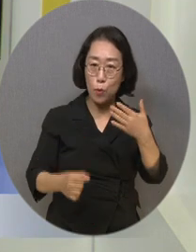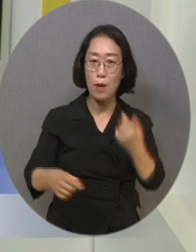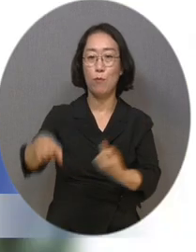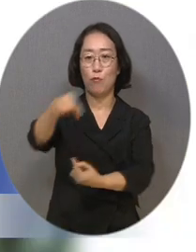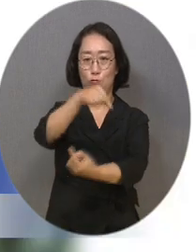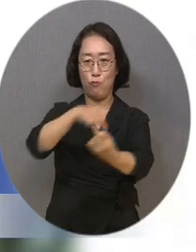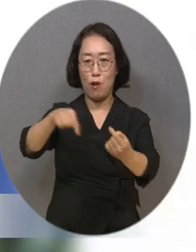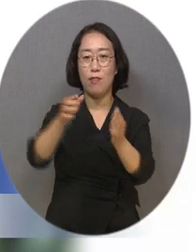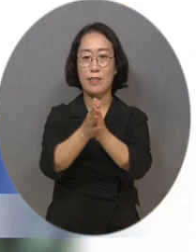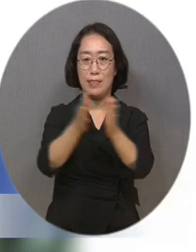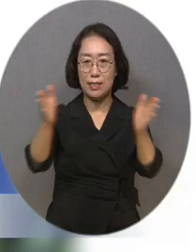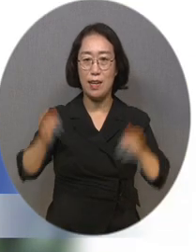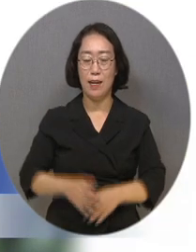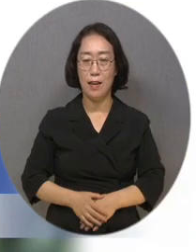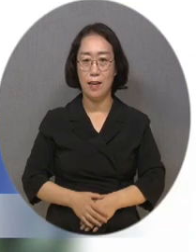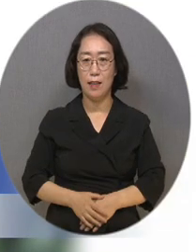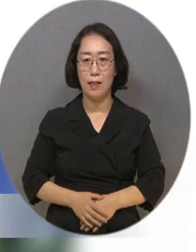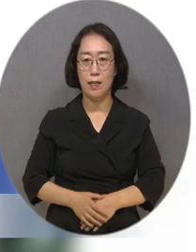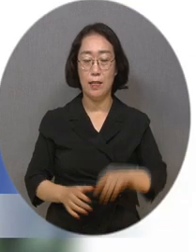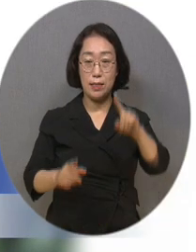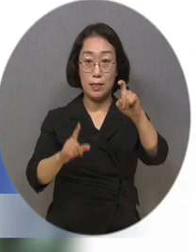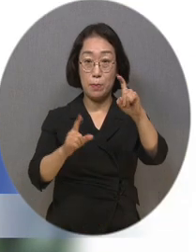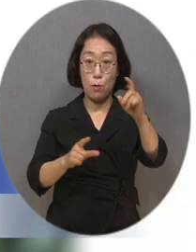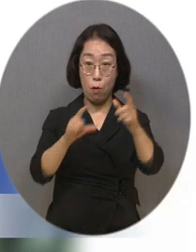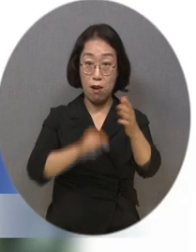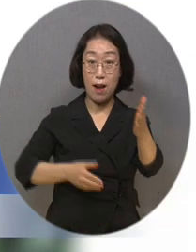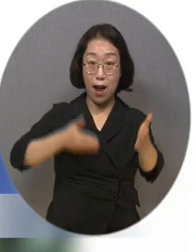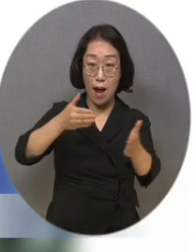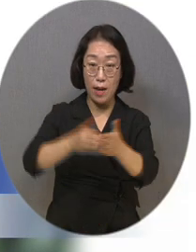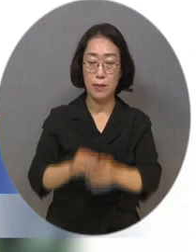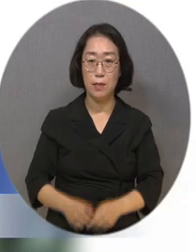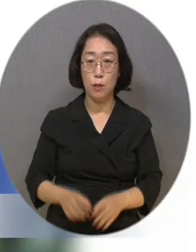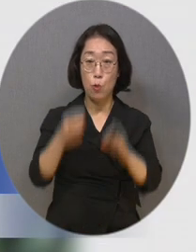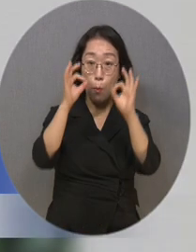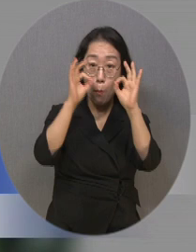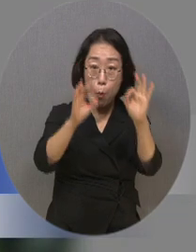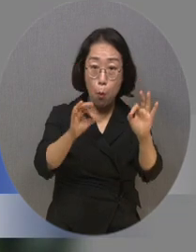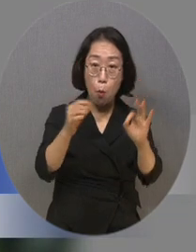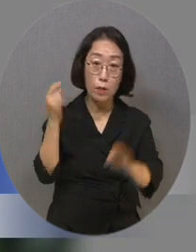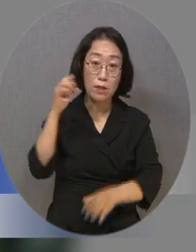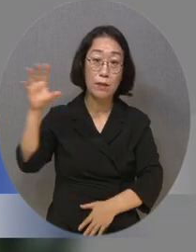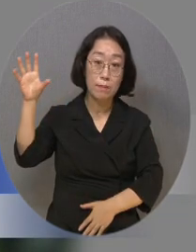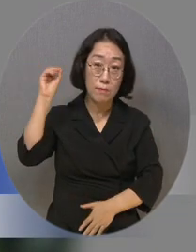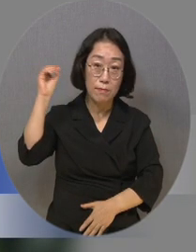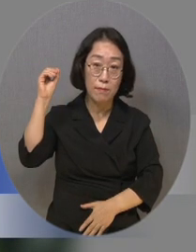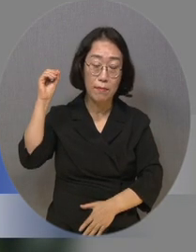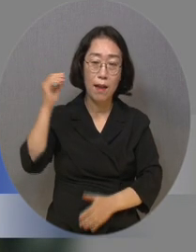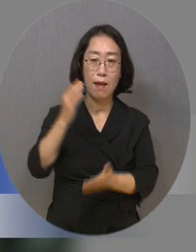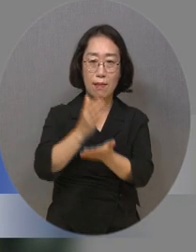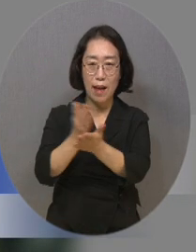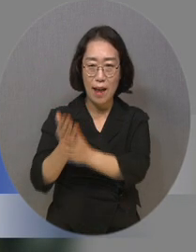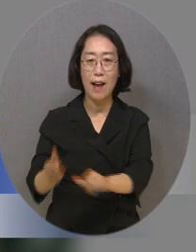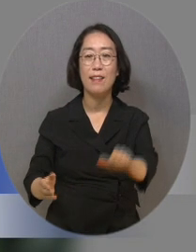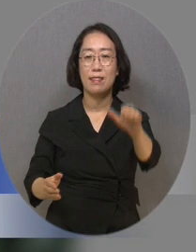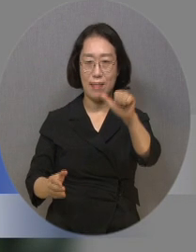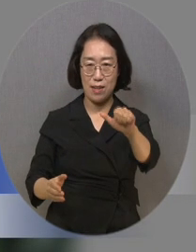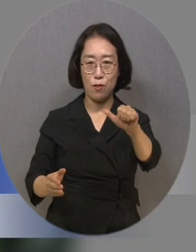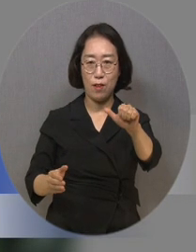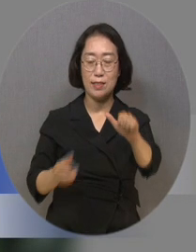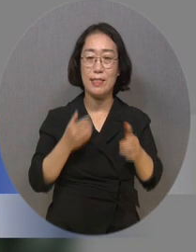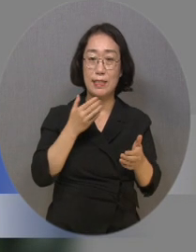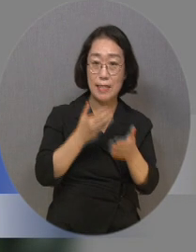운영합니다. 공단은 오는 11월까지 시각, 청각 등 인간의 5가지 감각을 자극하는